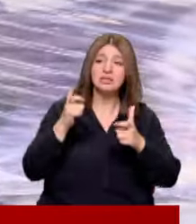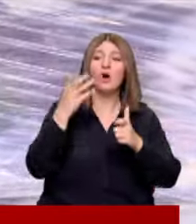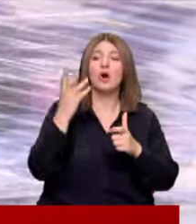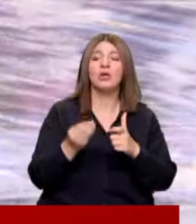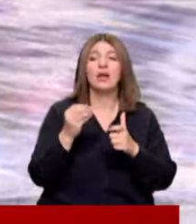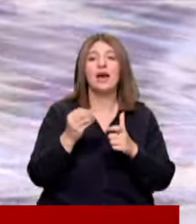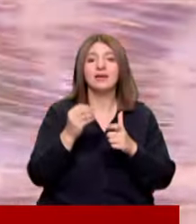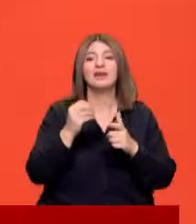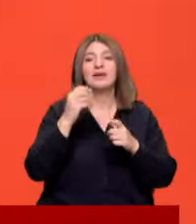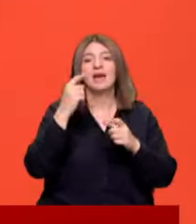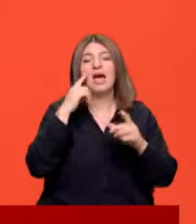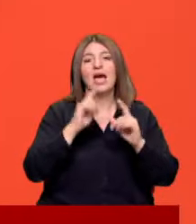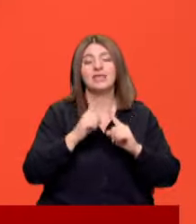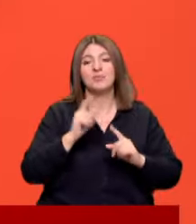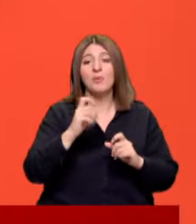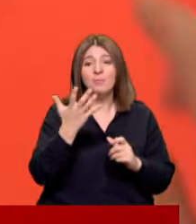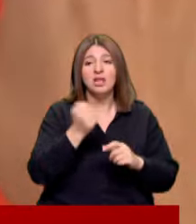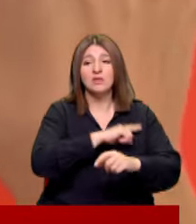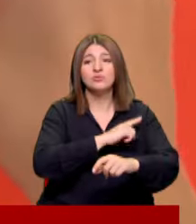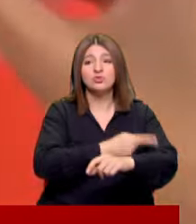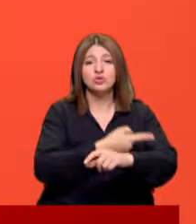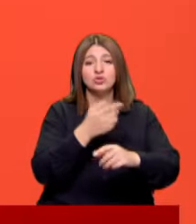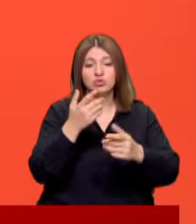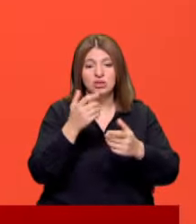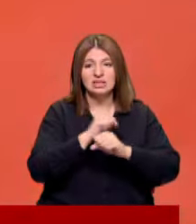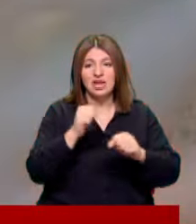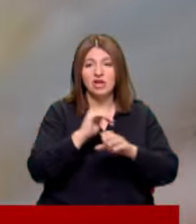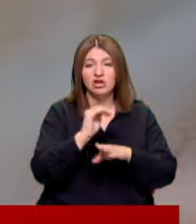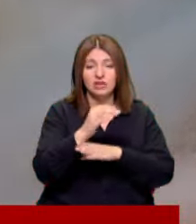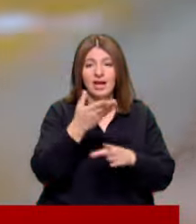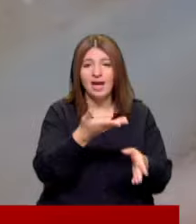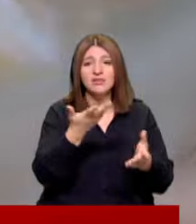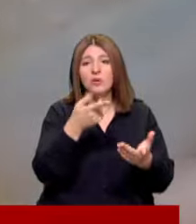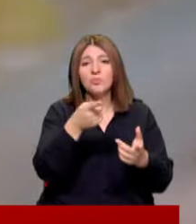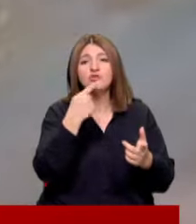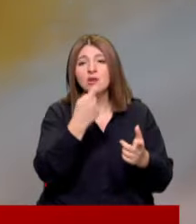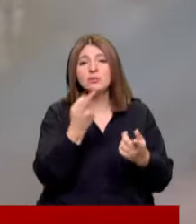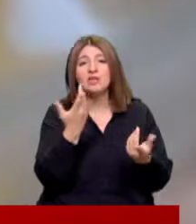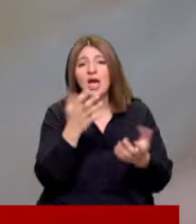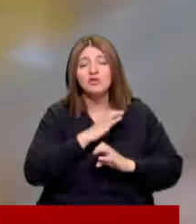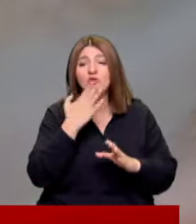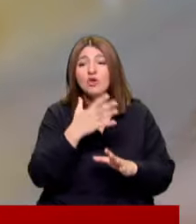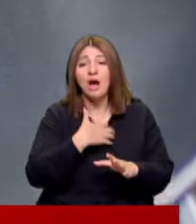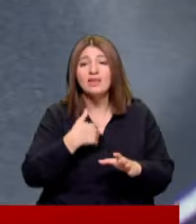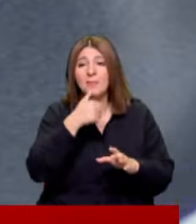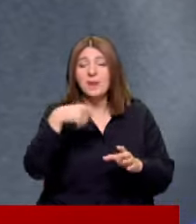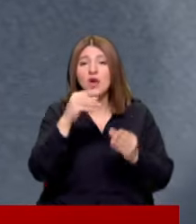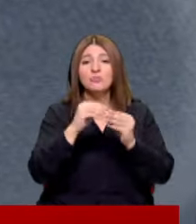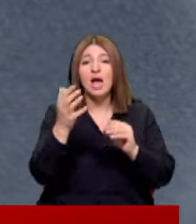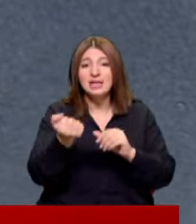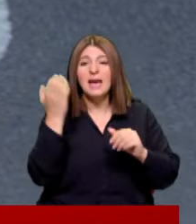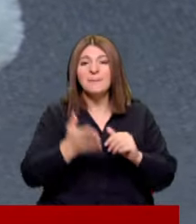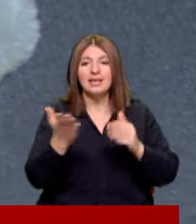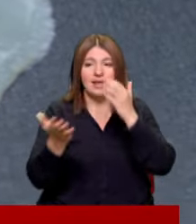hesaplandığını savunmuştu Ama alım gücü yaşayan tüketicinin sofrasına etki etmedi o sözler Çünkü anne babalar yumurta